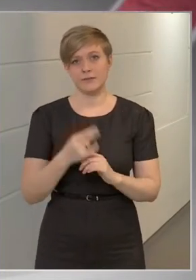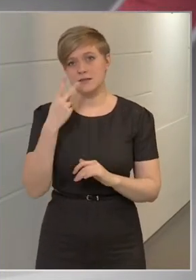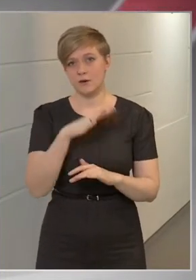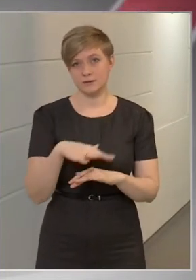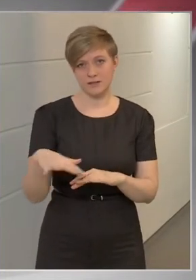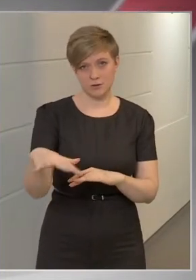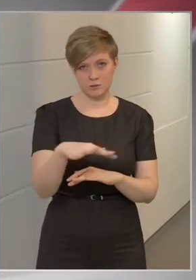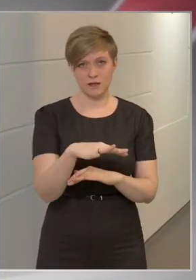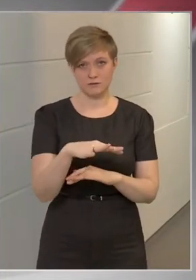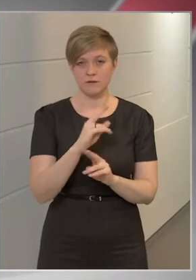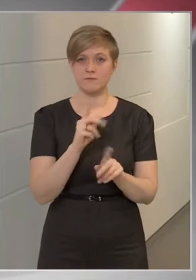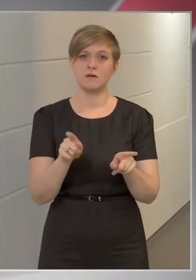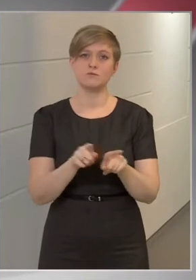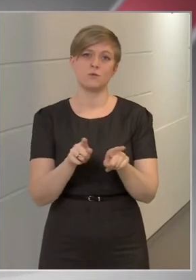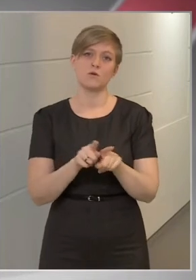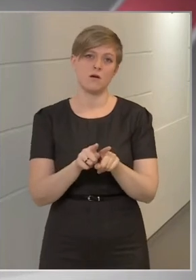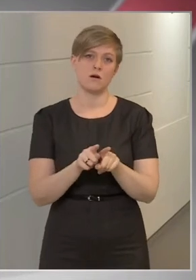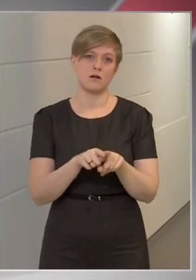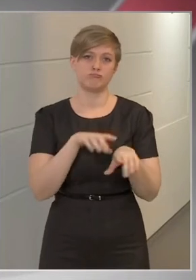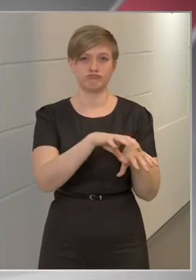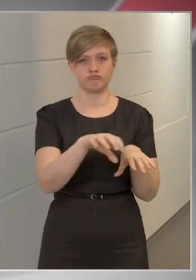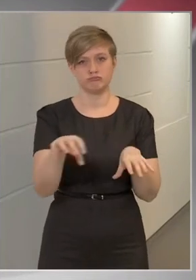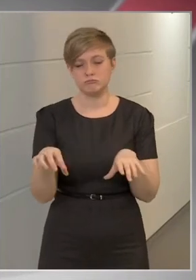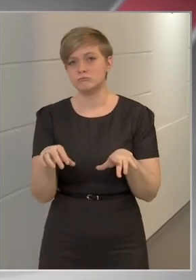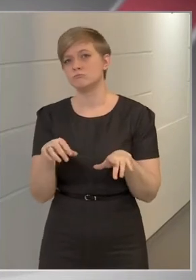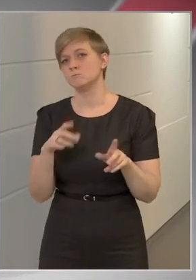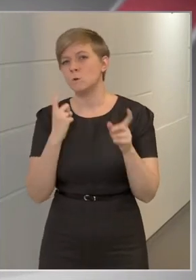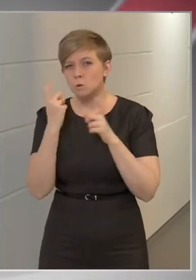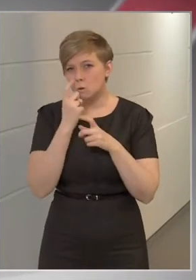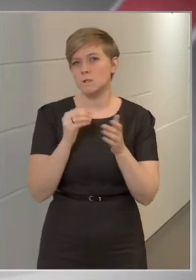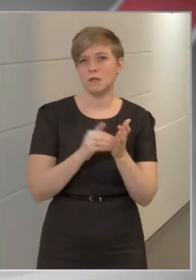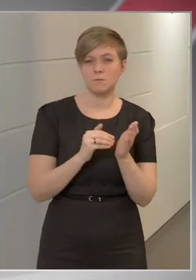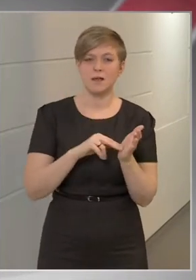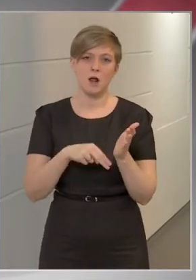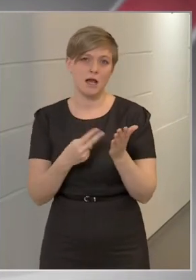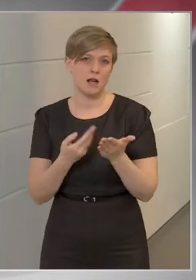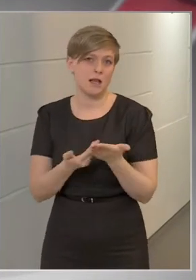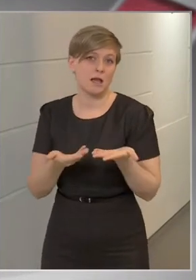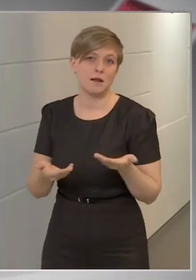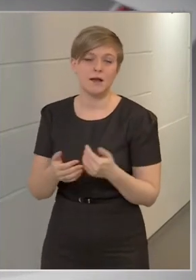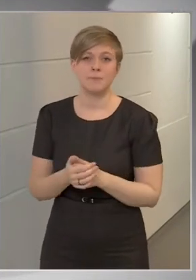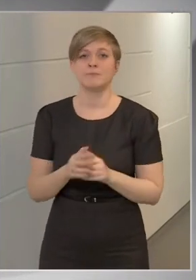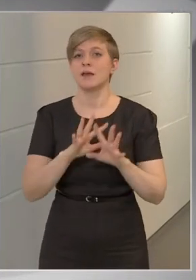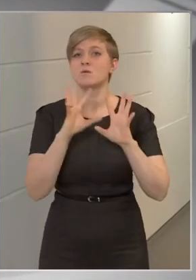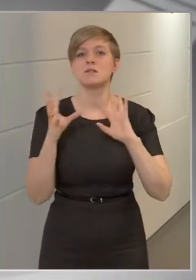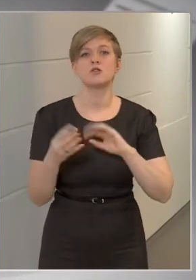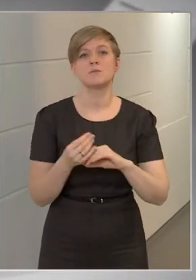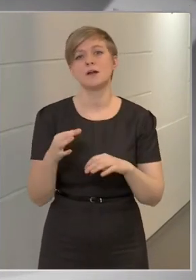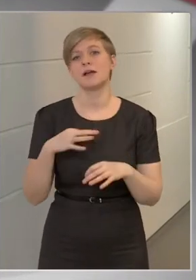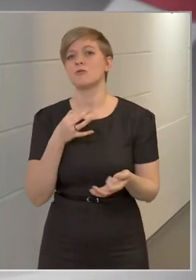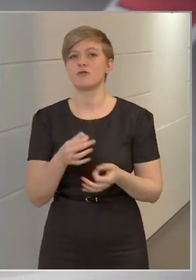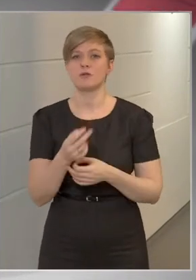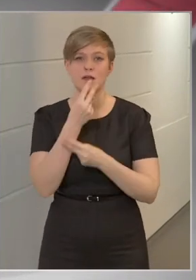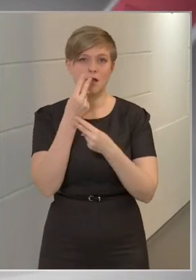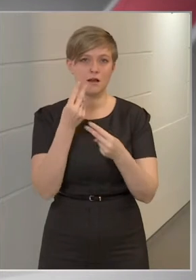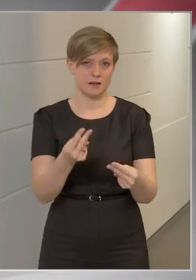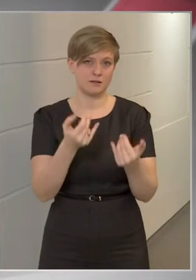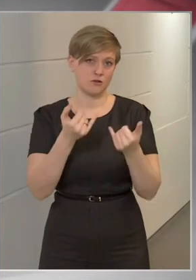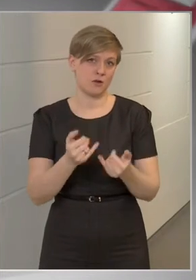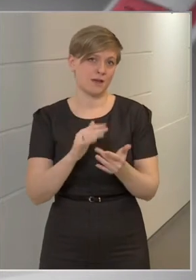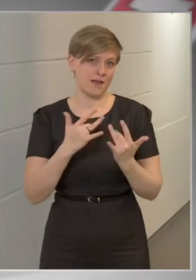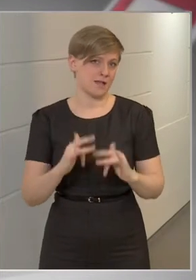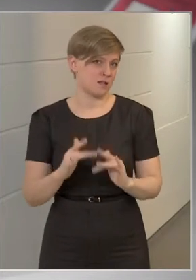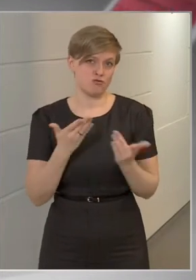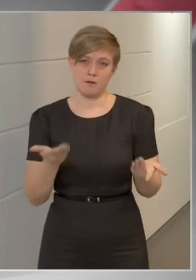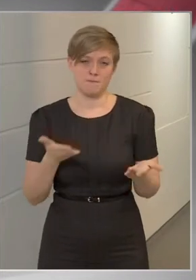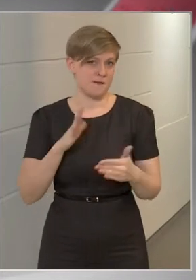szakterületen vannak olyanok, akik még gondolkoznak az aláíráson, de összességében az egészségügyi ellátásra a jelenlegi helyzet